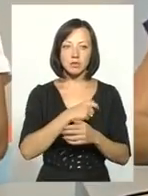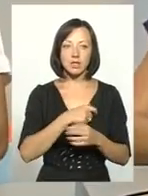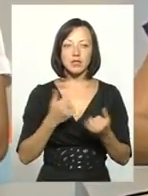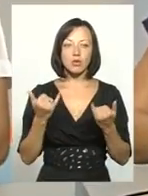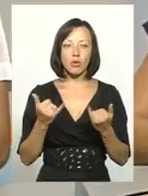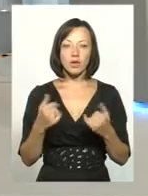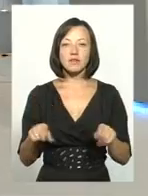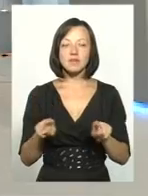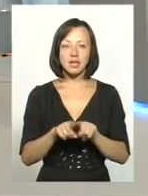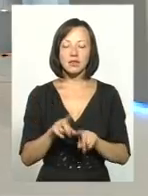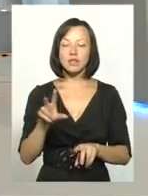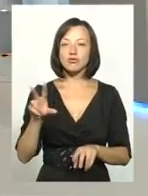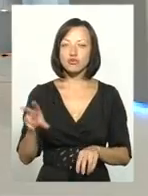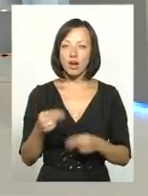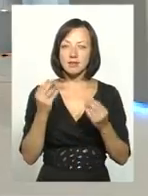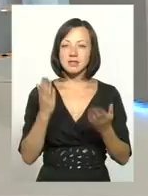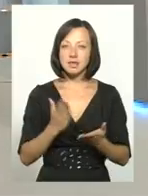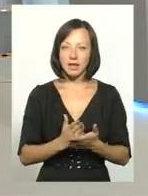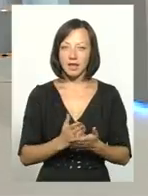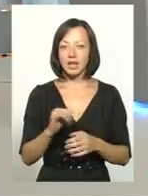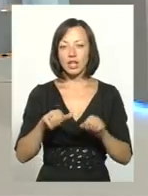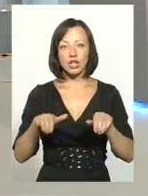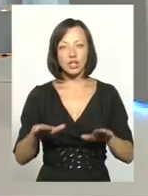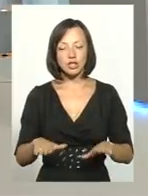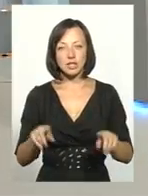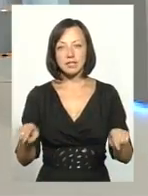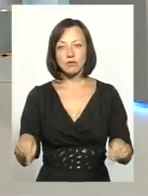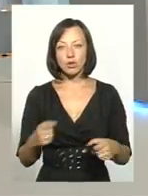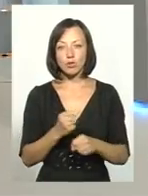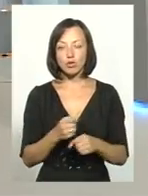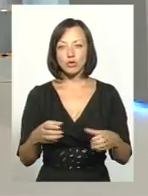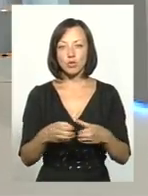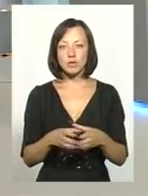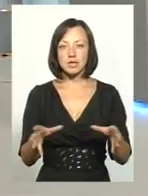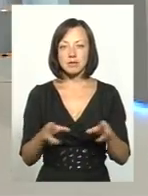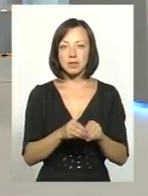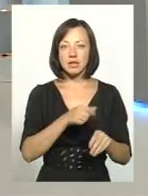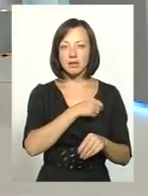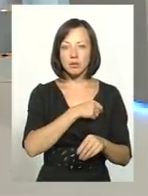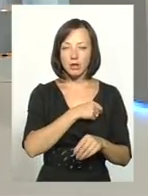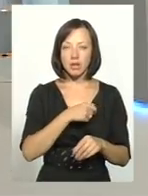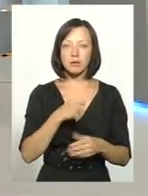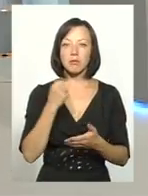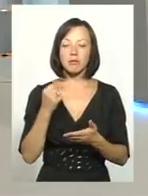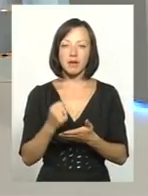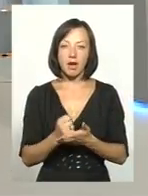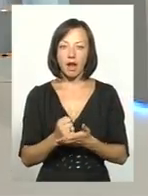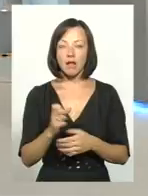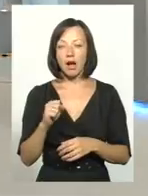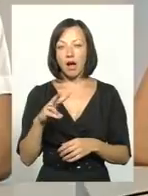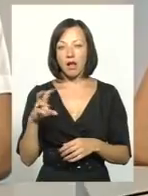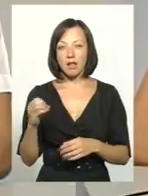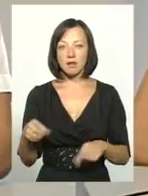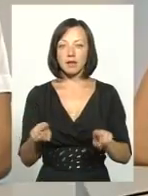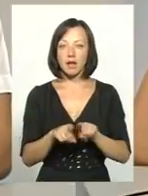сьогодні все-таки шанс є, і рішення створити робочу групу спільну, депутати все-таки прийняли. Але